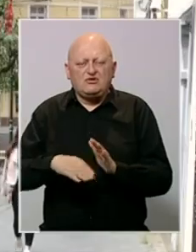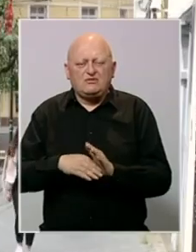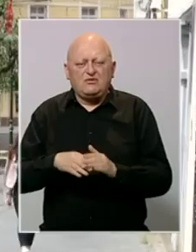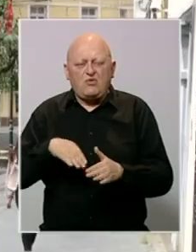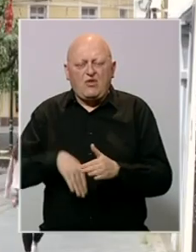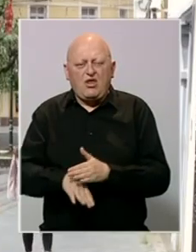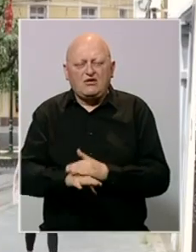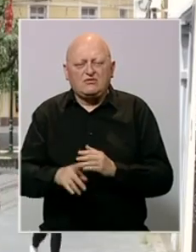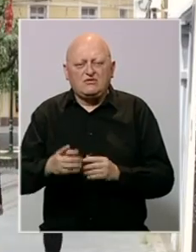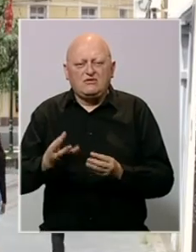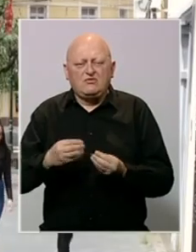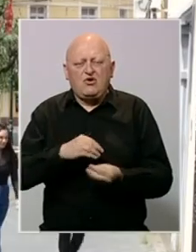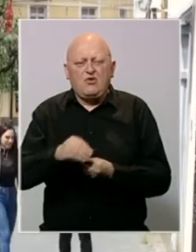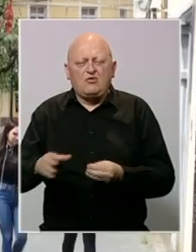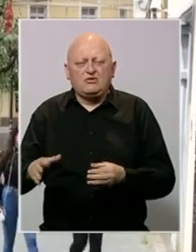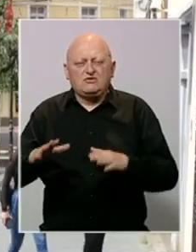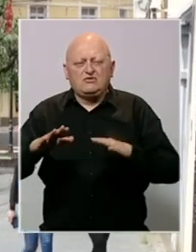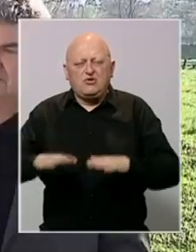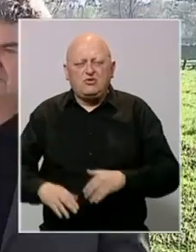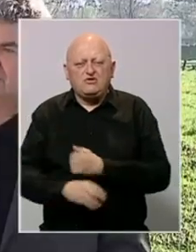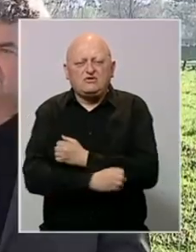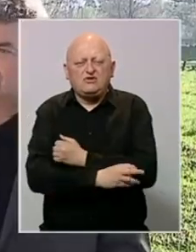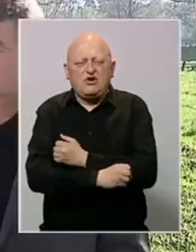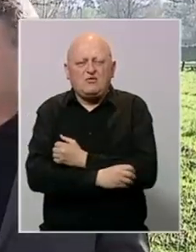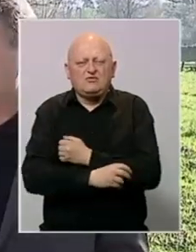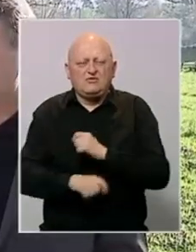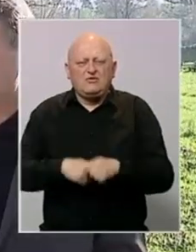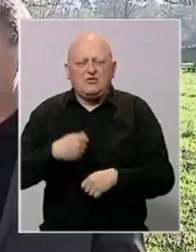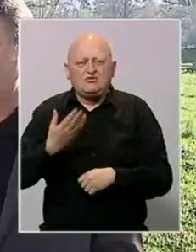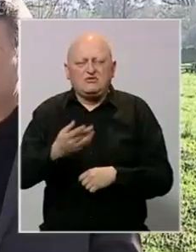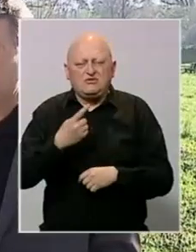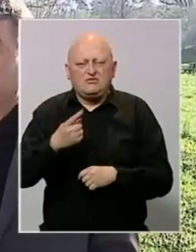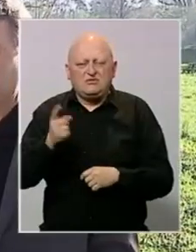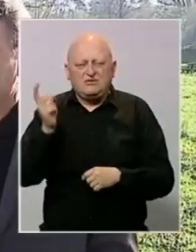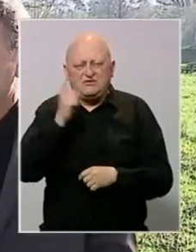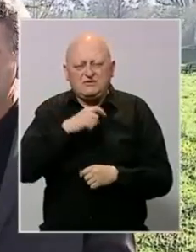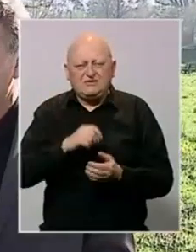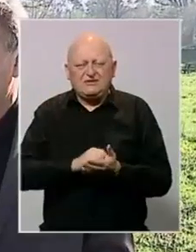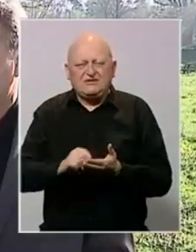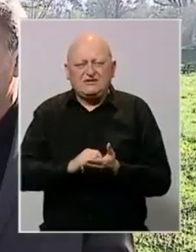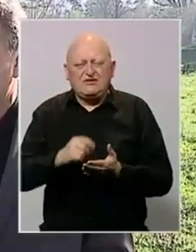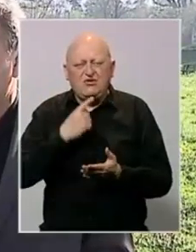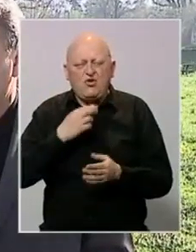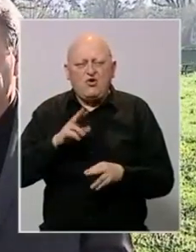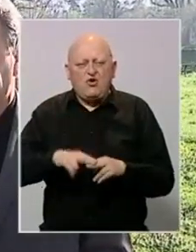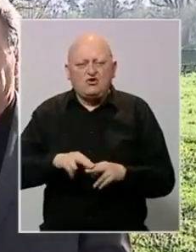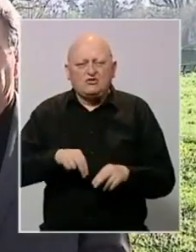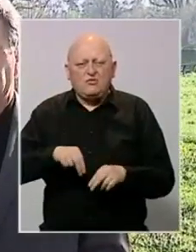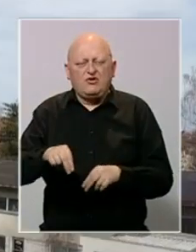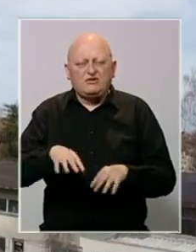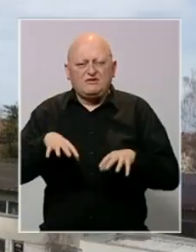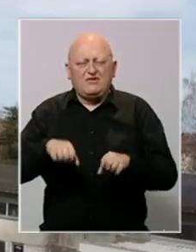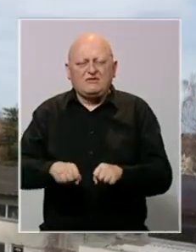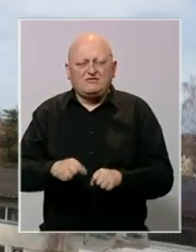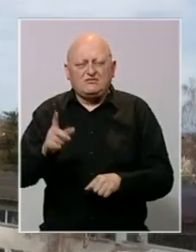ladicama dok sve više porodica tone u siromaštvo. I poslodavci upozoravaju na crni scenariju ukoliko izostanu potezi vlasti.